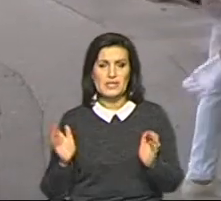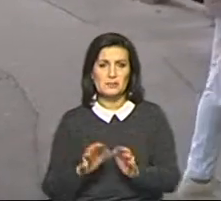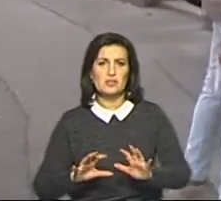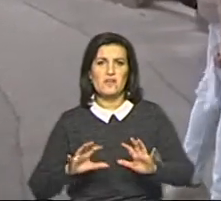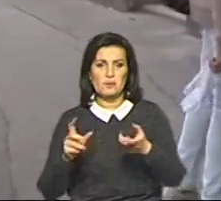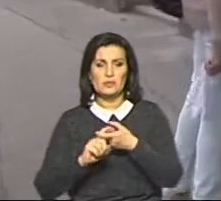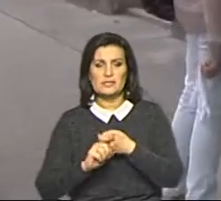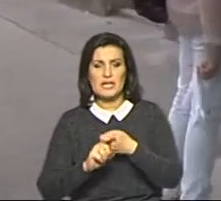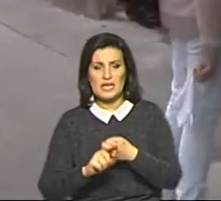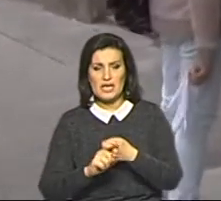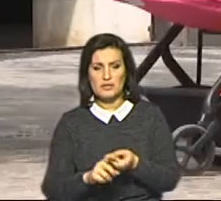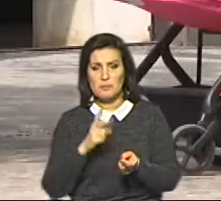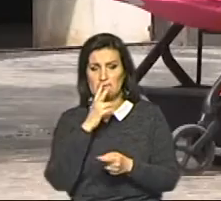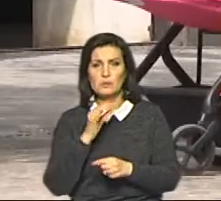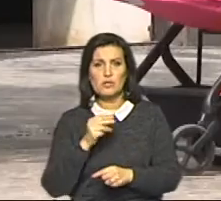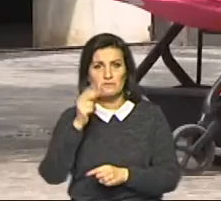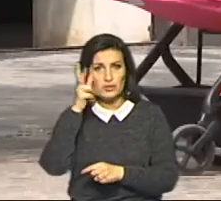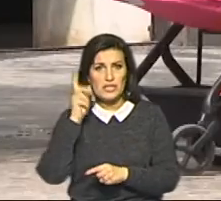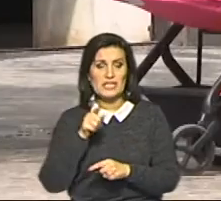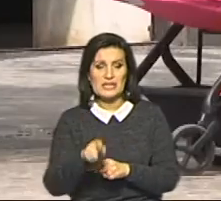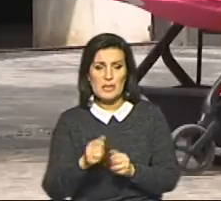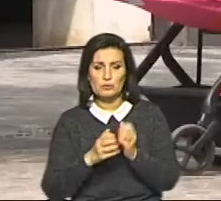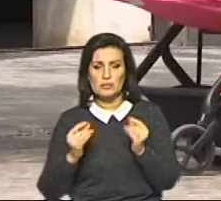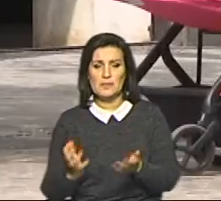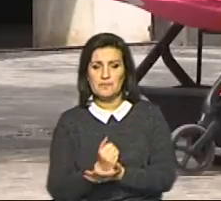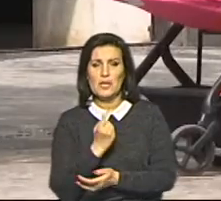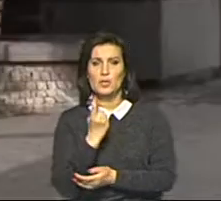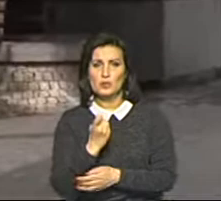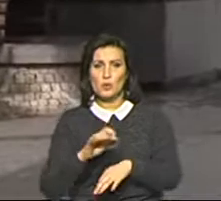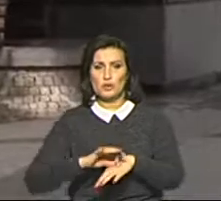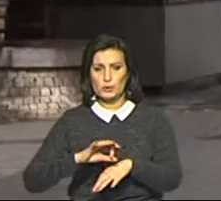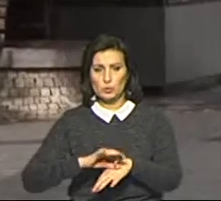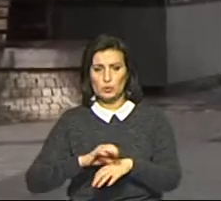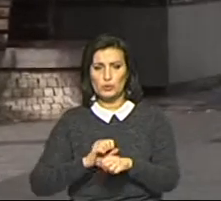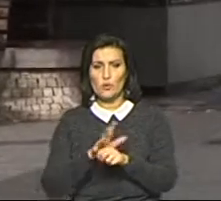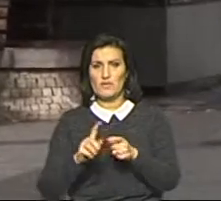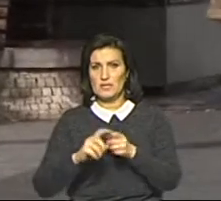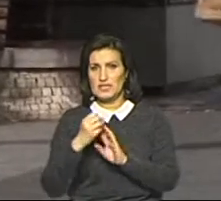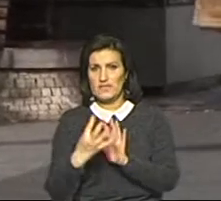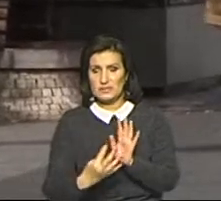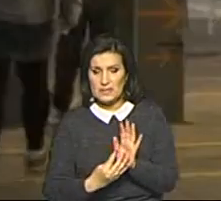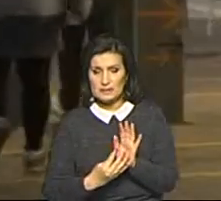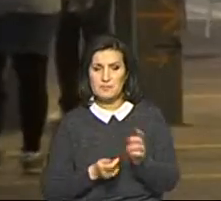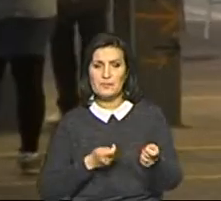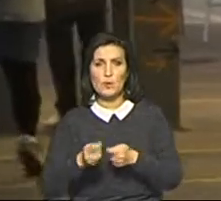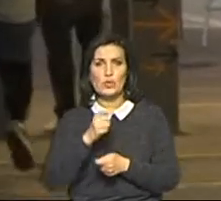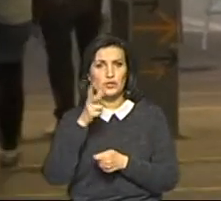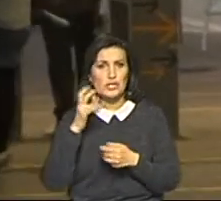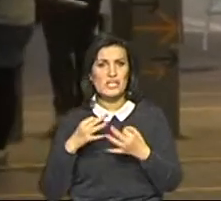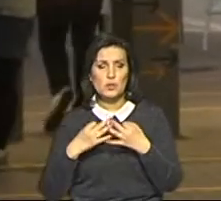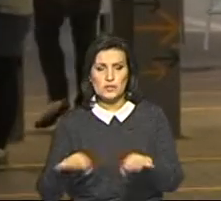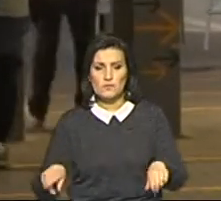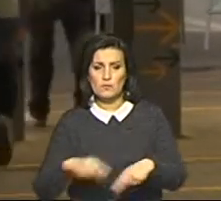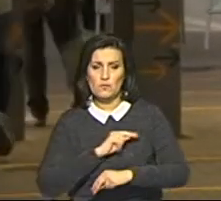випадків зараження бачимо і в Чехії. Там щодня виявляють близько стани дужих на ковід-19. Уряд Чехії дозволив